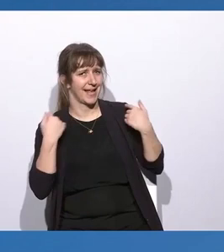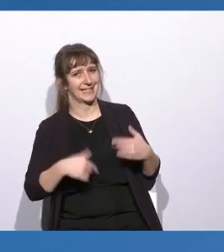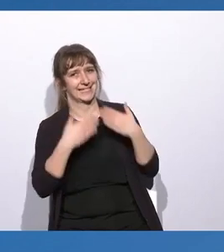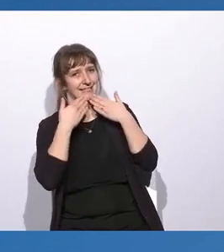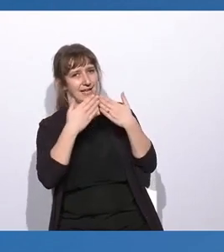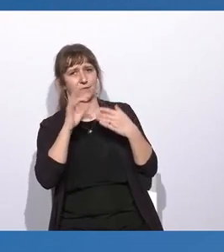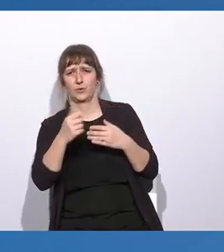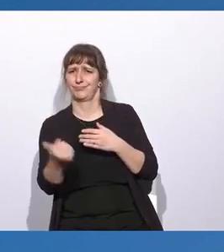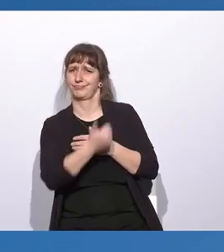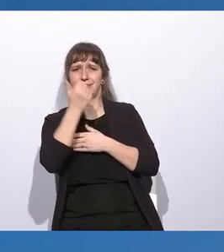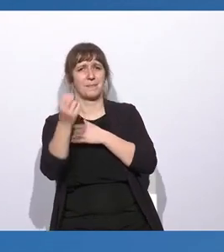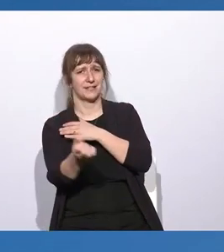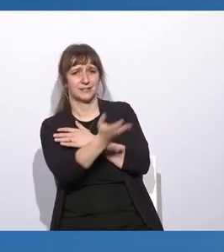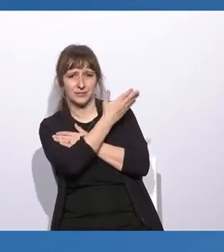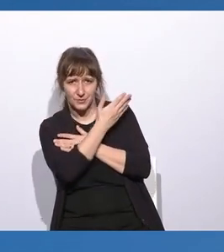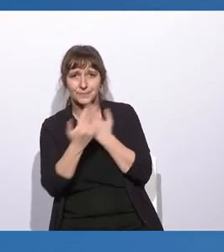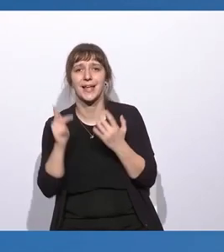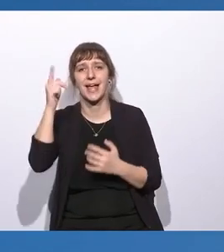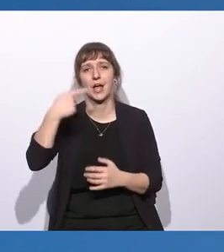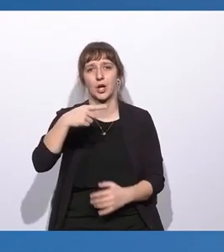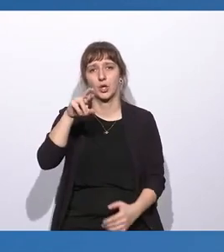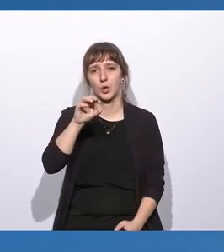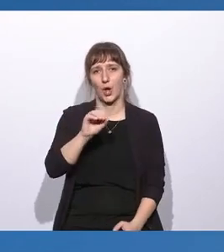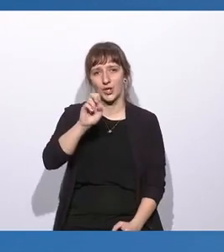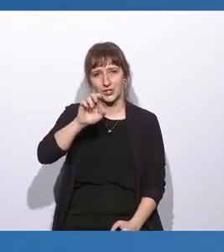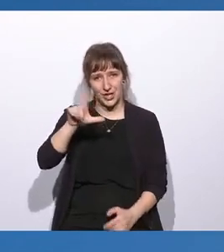wunderbare Präsentation. Herzlich willkommen, Herr Gröschel. Danke.